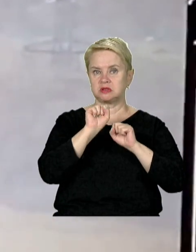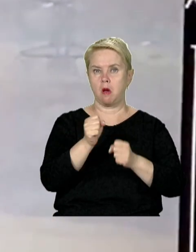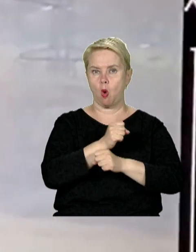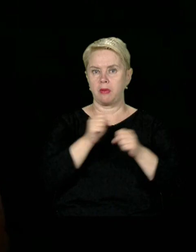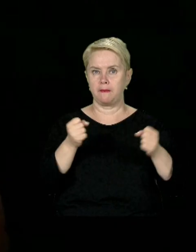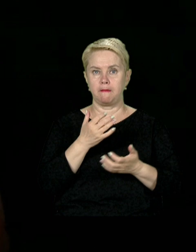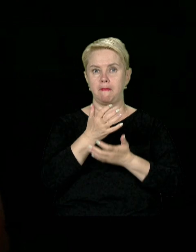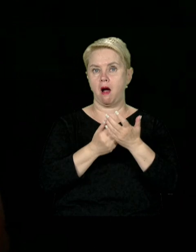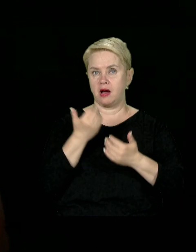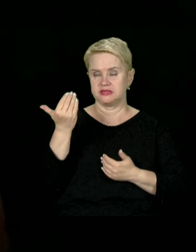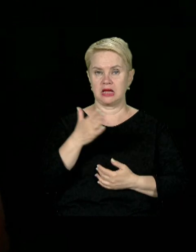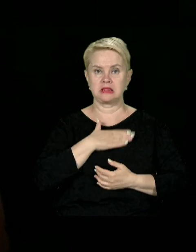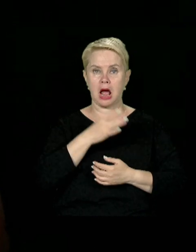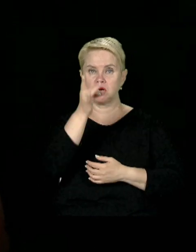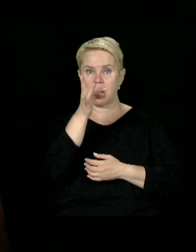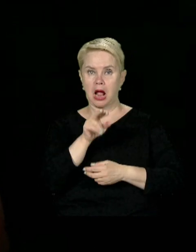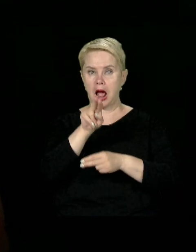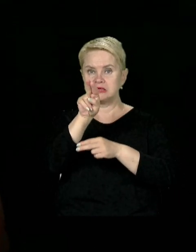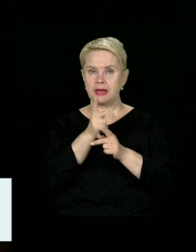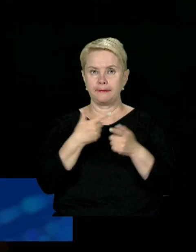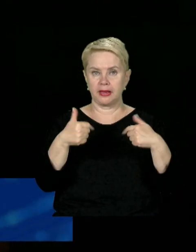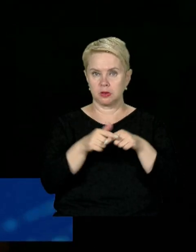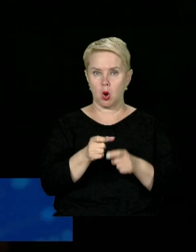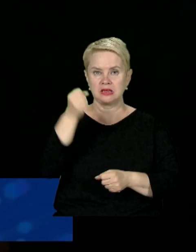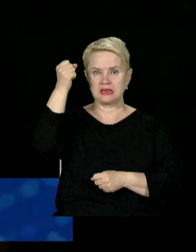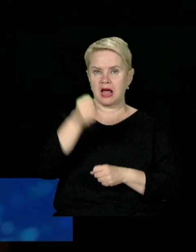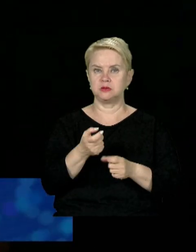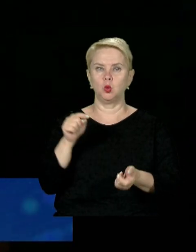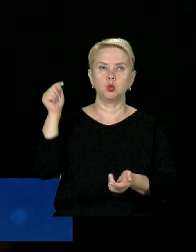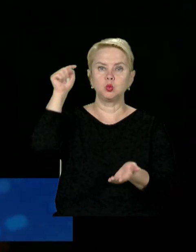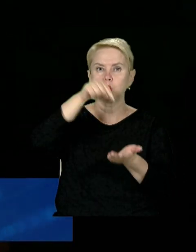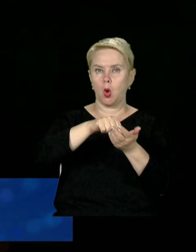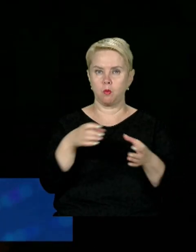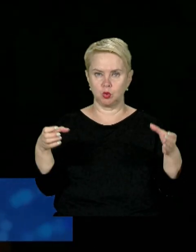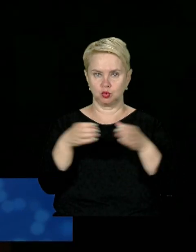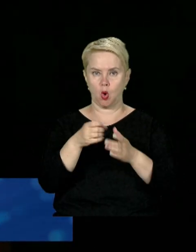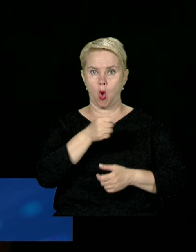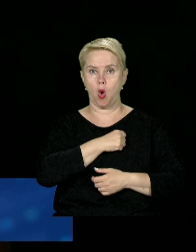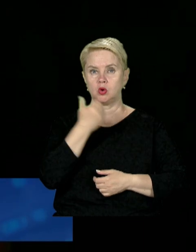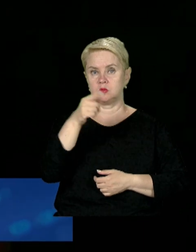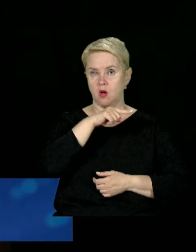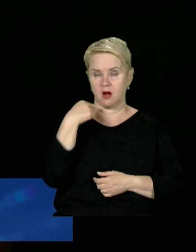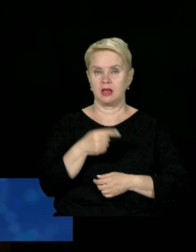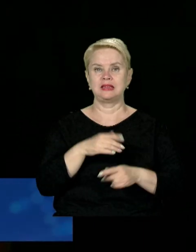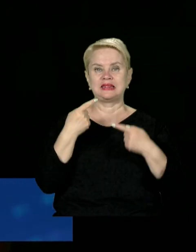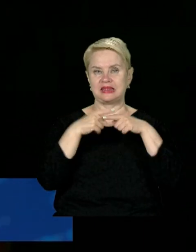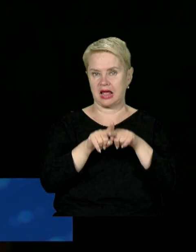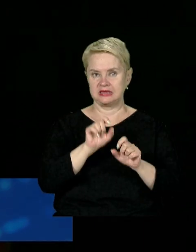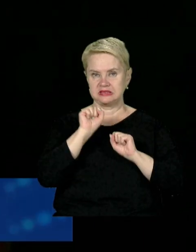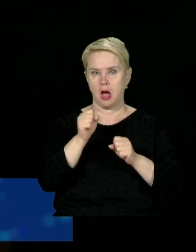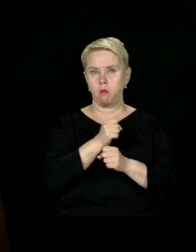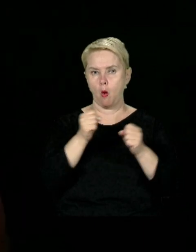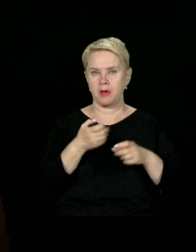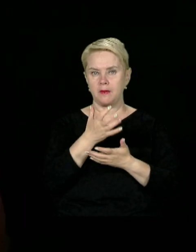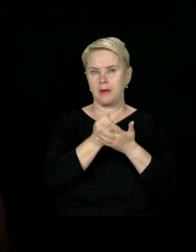боєприпасів. Наші ракетно-артилерійські підрозділи нанесли влучні удари по скупченню озброєння, ворожої техніки та складу